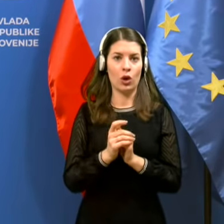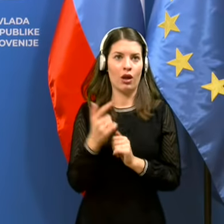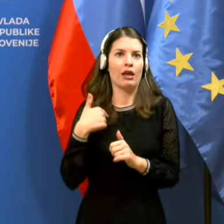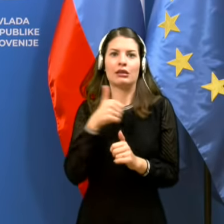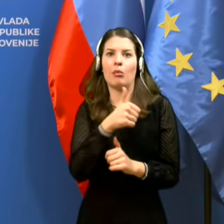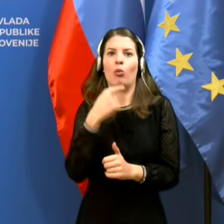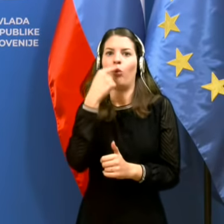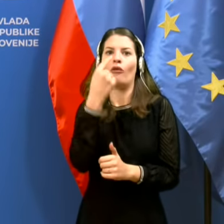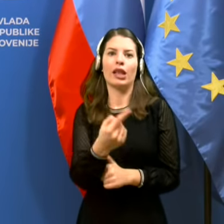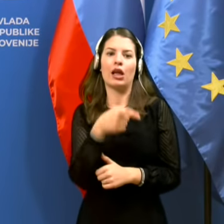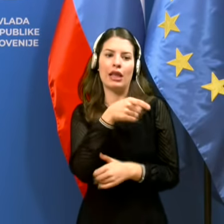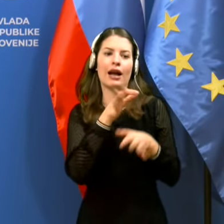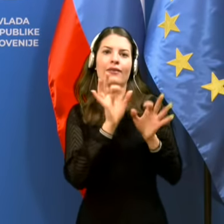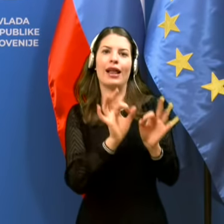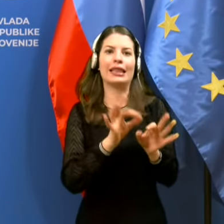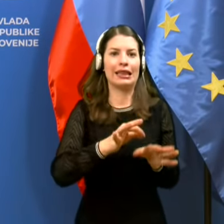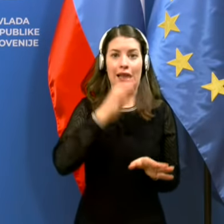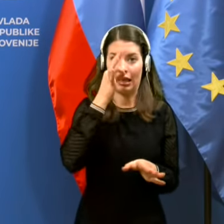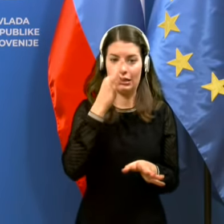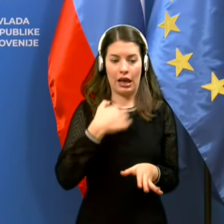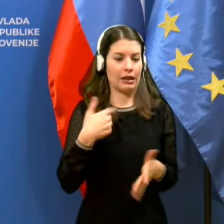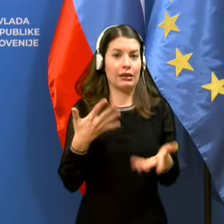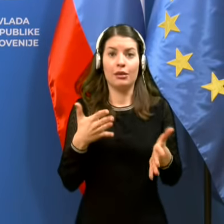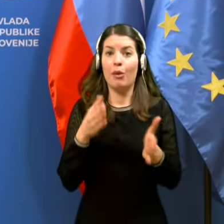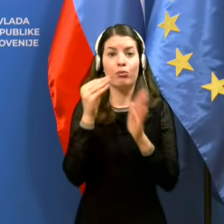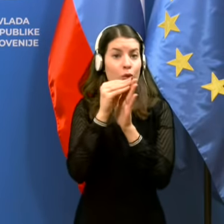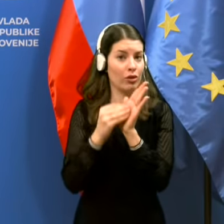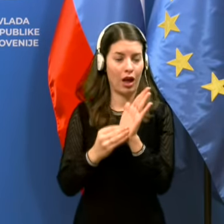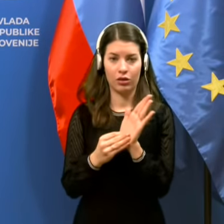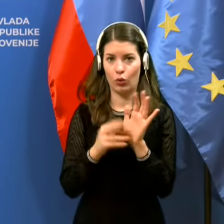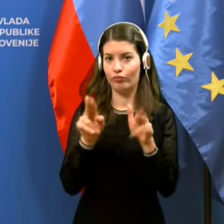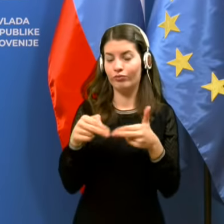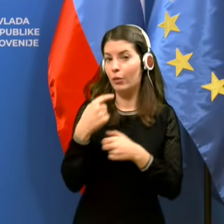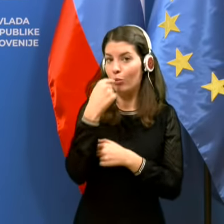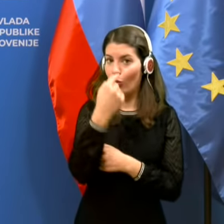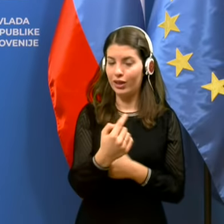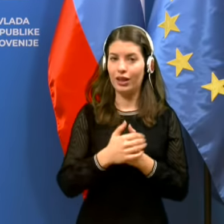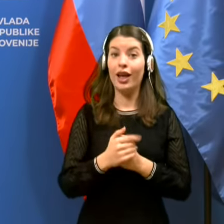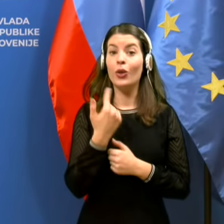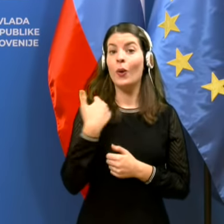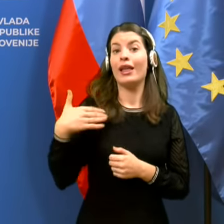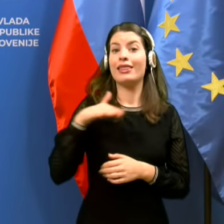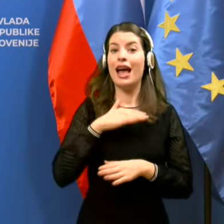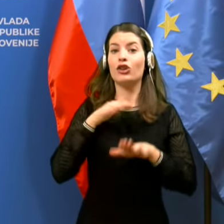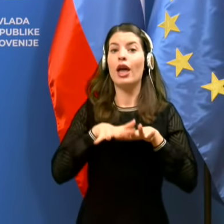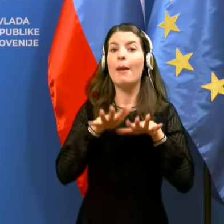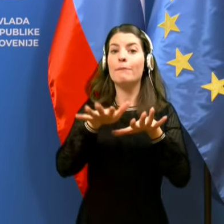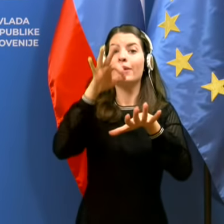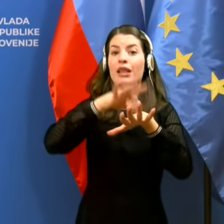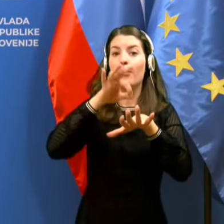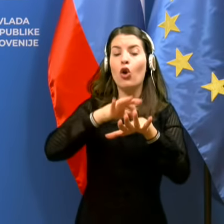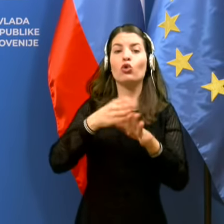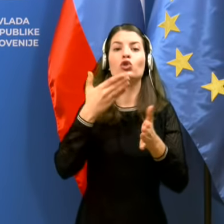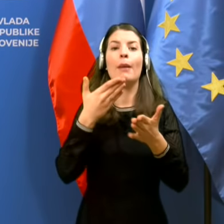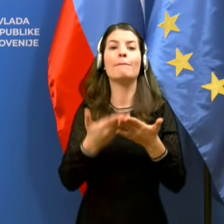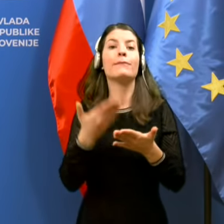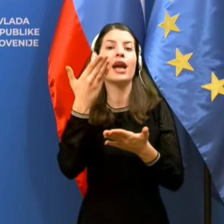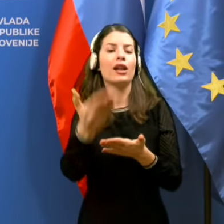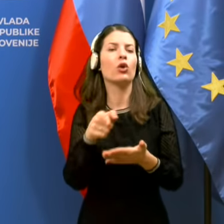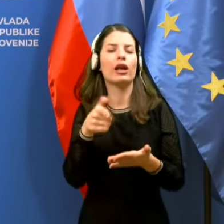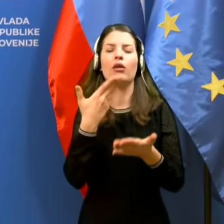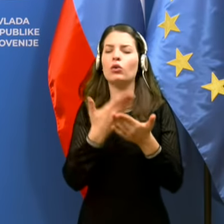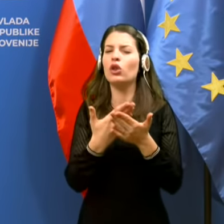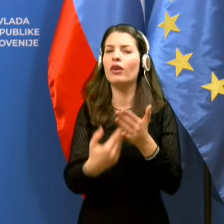trdil o kvaliteti testa brez, da imam podatke, pač namoramo. Tako da tle je naš epidemiološki predlog, torej slonina največji možni